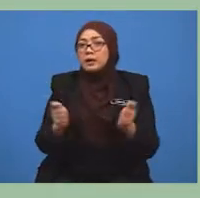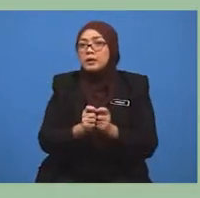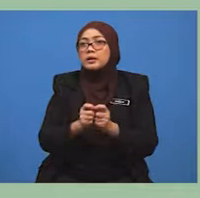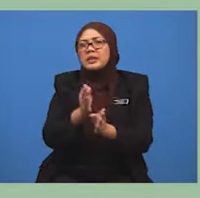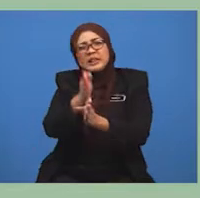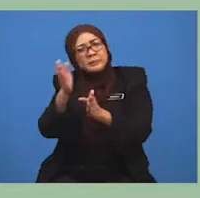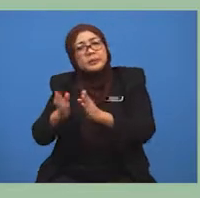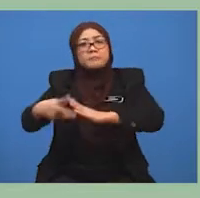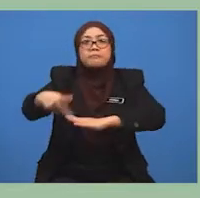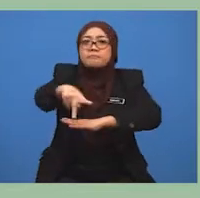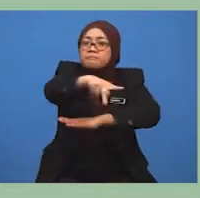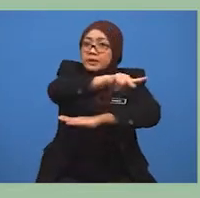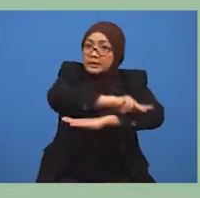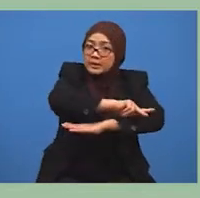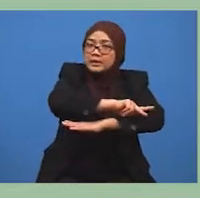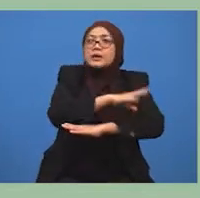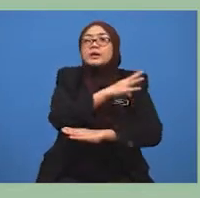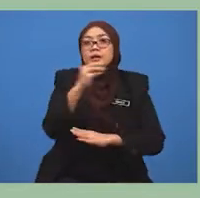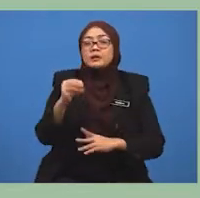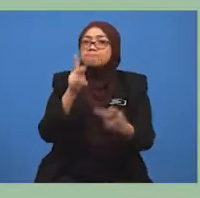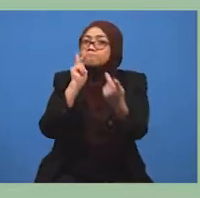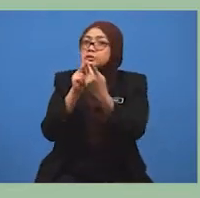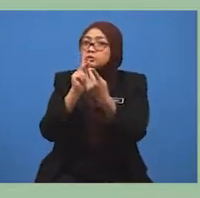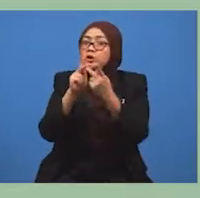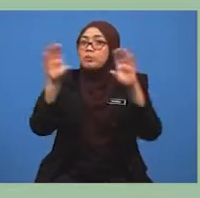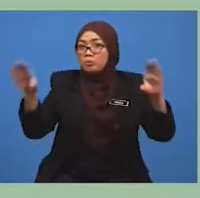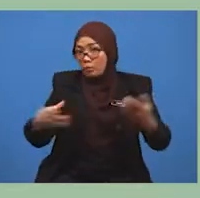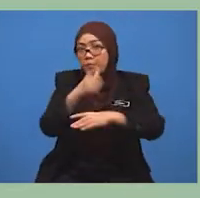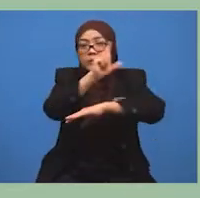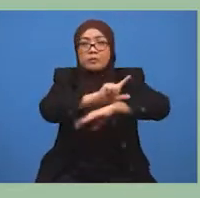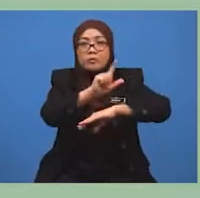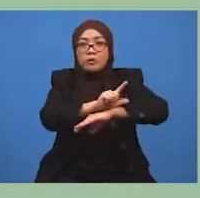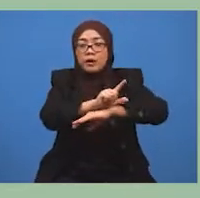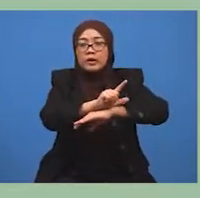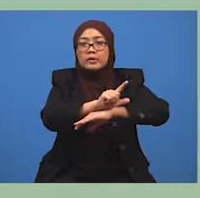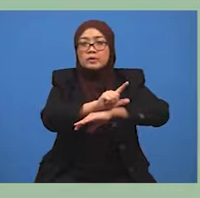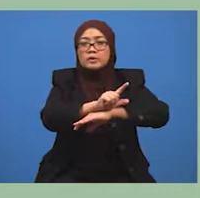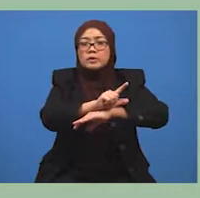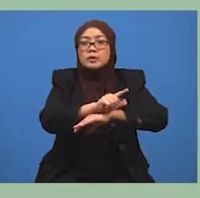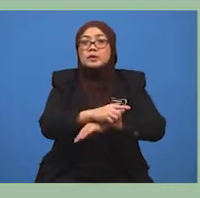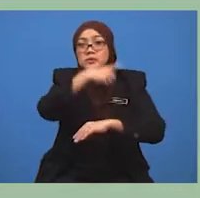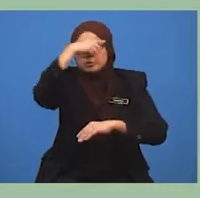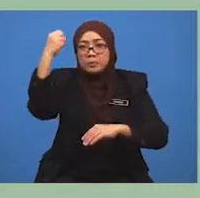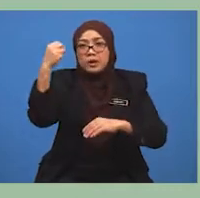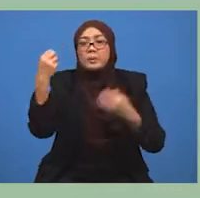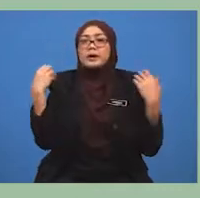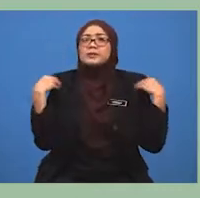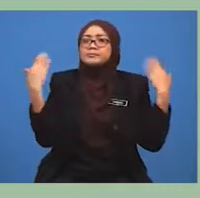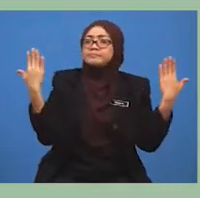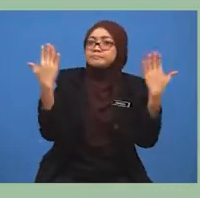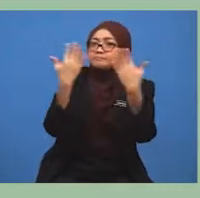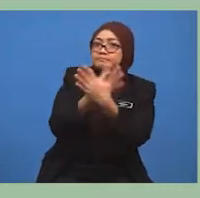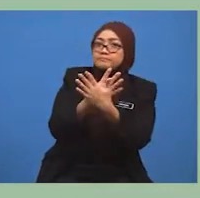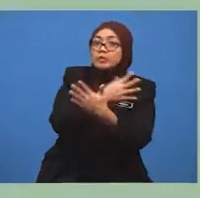berteluk, ia sesuai dijadikan pelabuhan kerana keadaannya yang terlindung dan